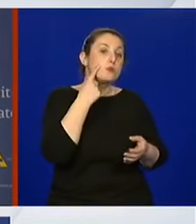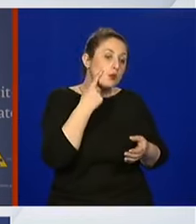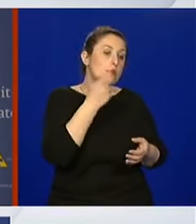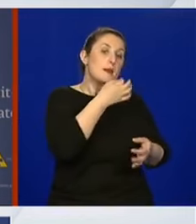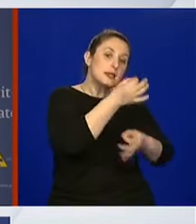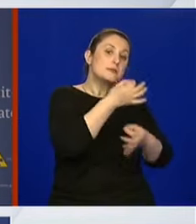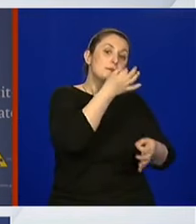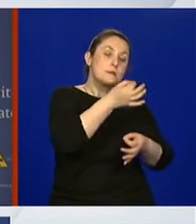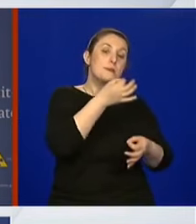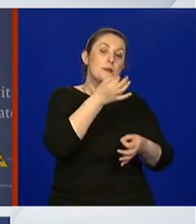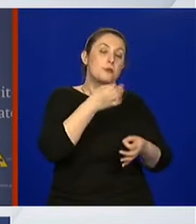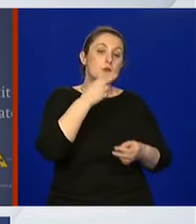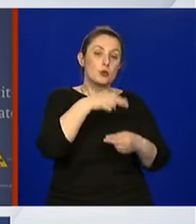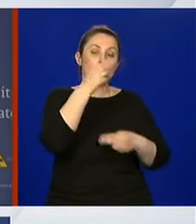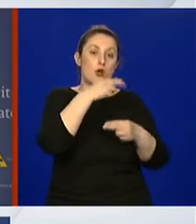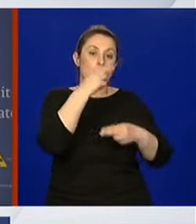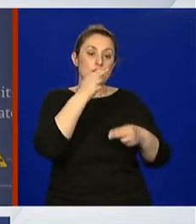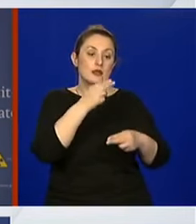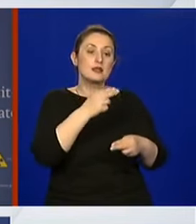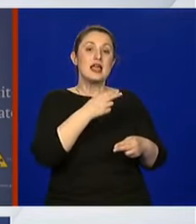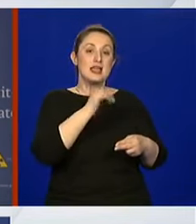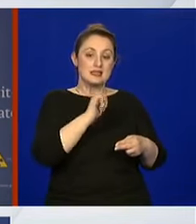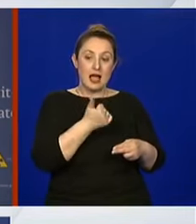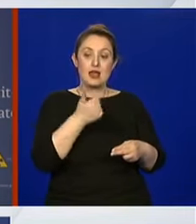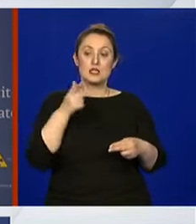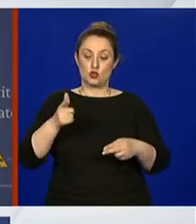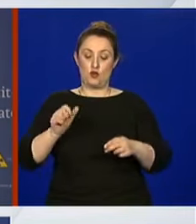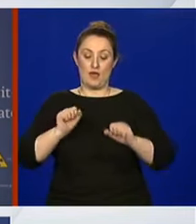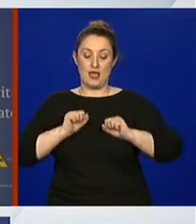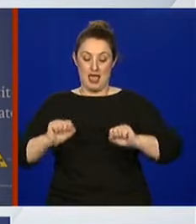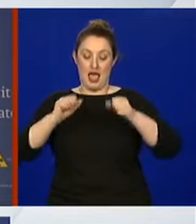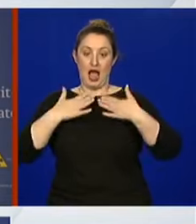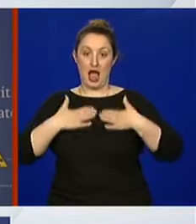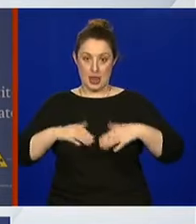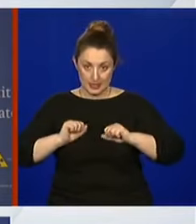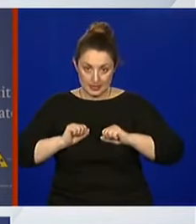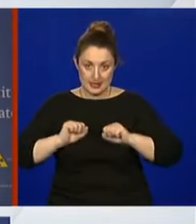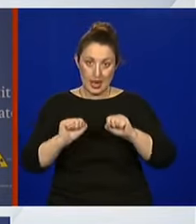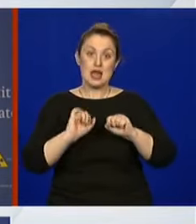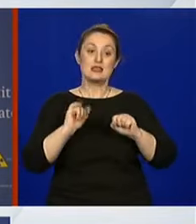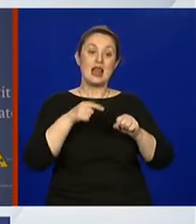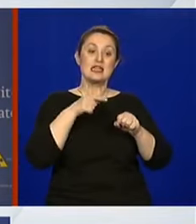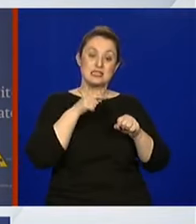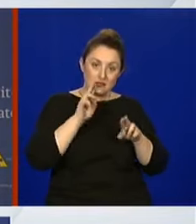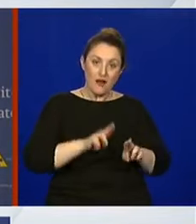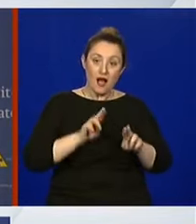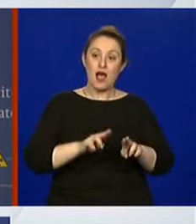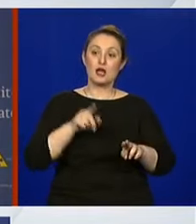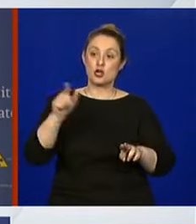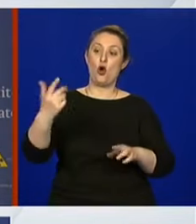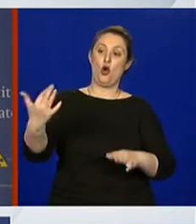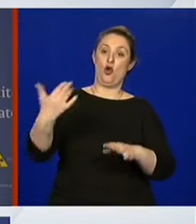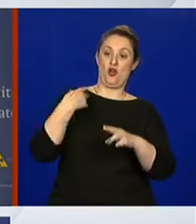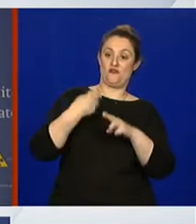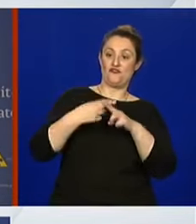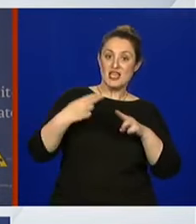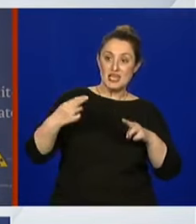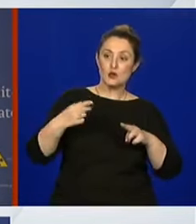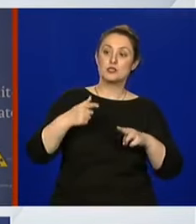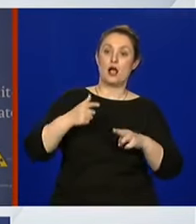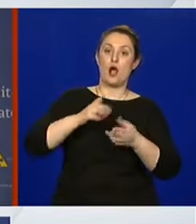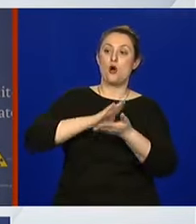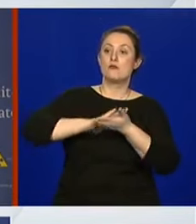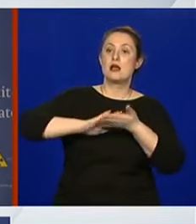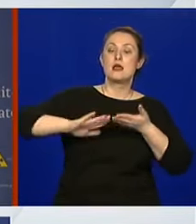inicijalno, koliko ta antitijela doista neutraliziraju virus. Dakle, da, to je jedna od opcija liječenja kad nemate